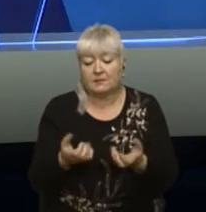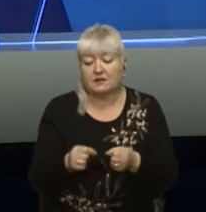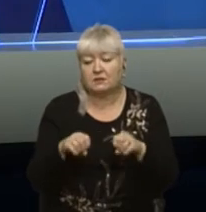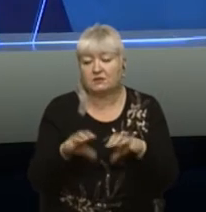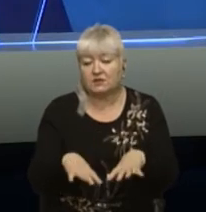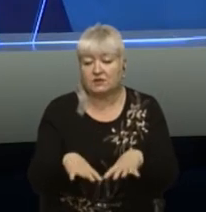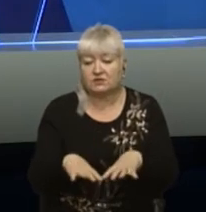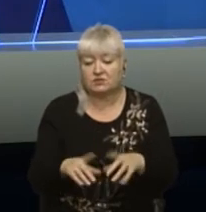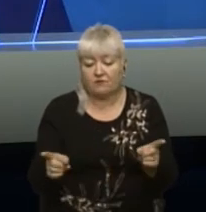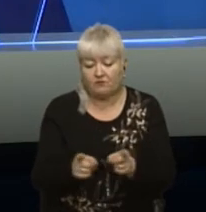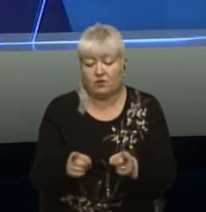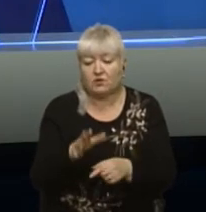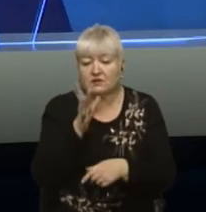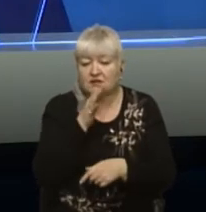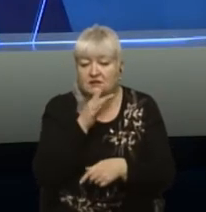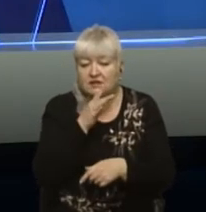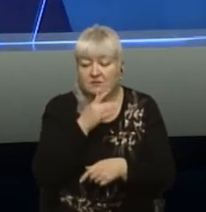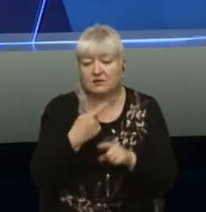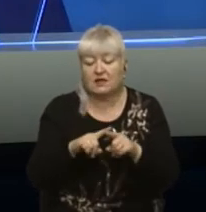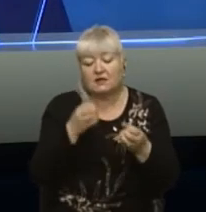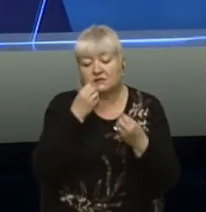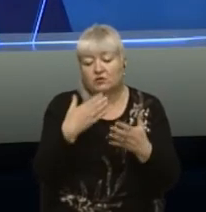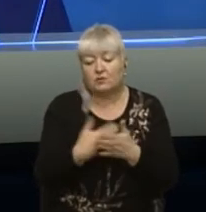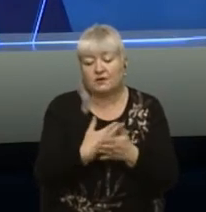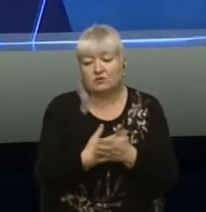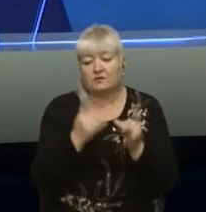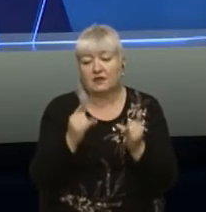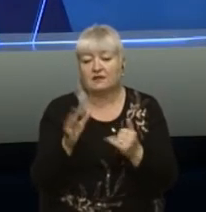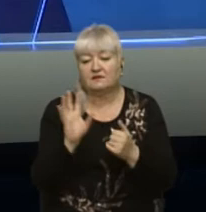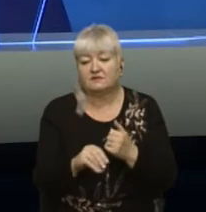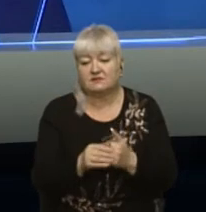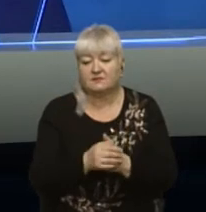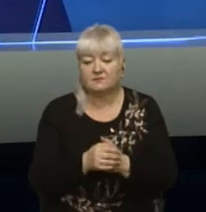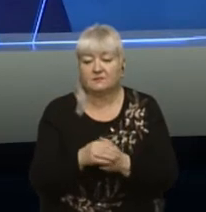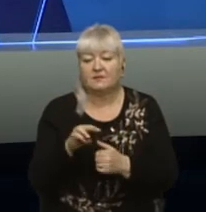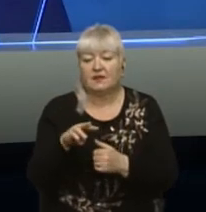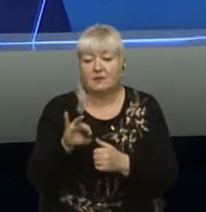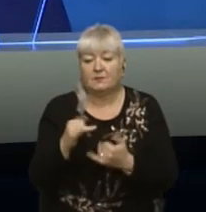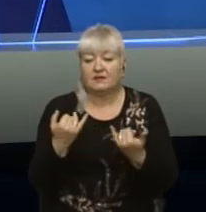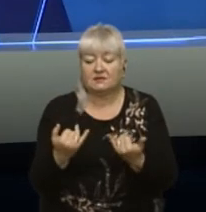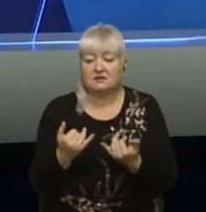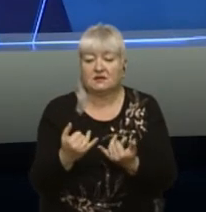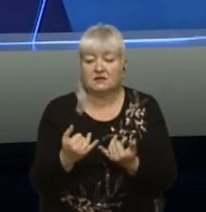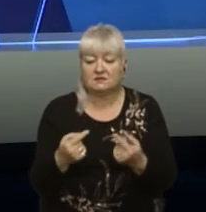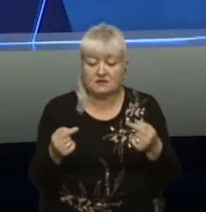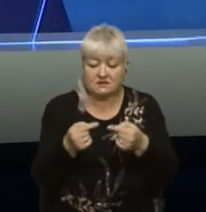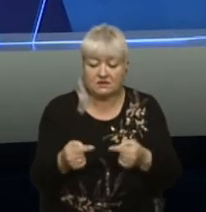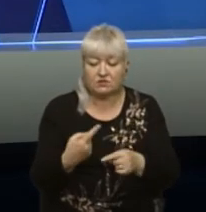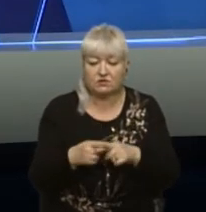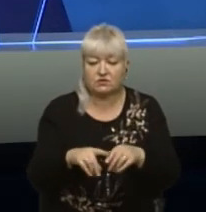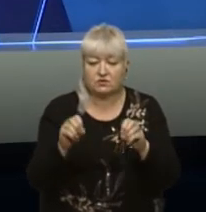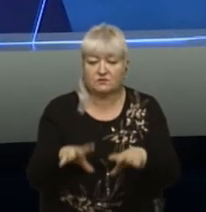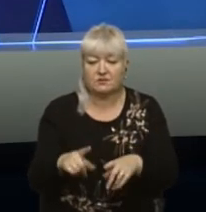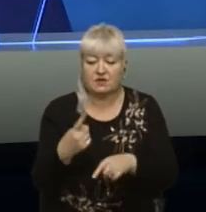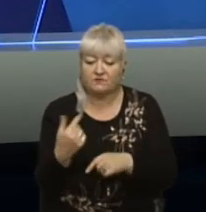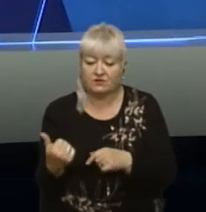відносно короткі терміни, це є досить добра новина для всіх нас. Ми зараз маємо, згідно цього розпорядження, в тижневий термін